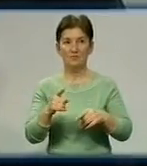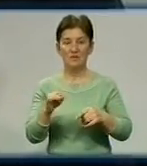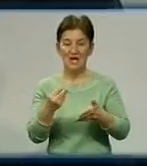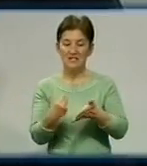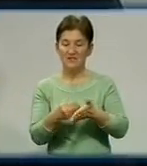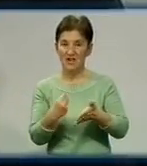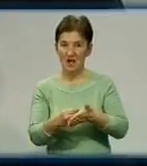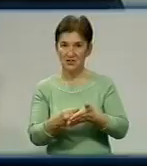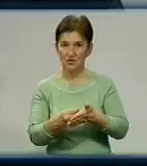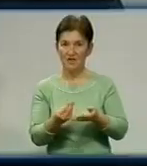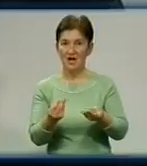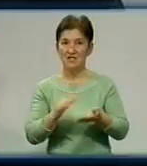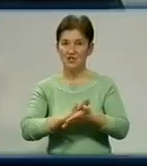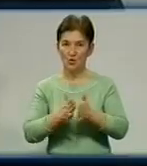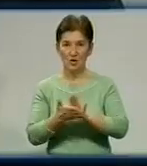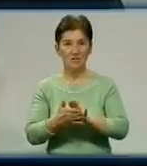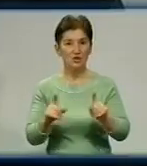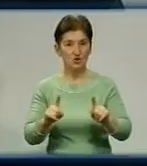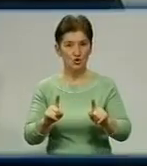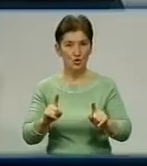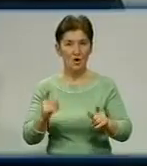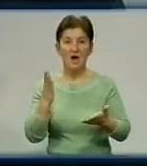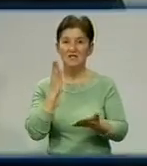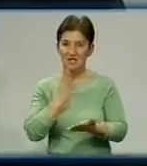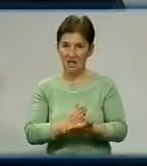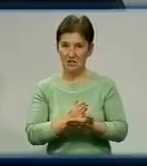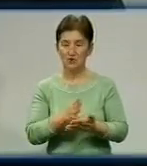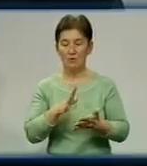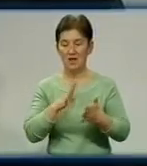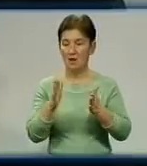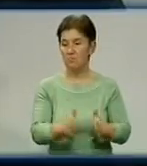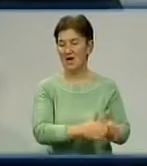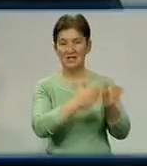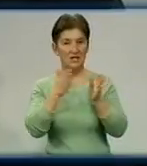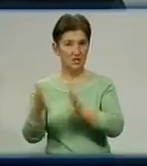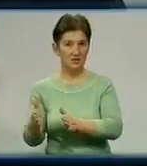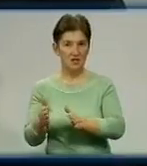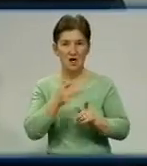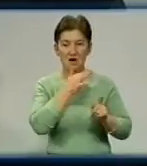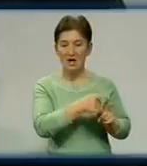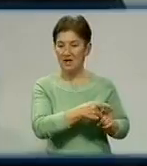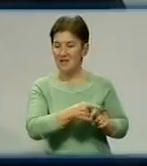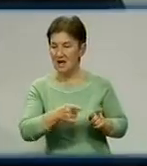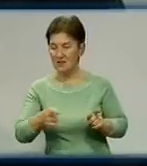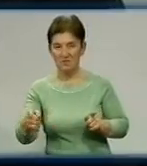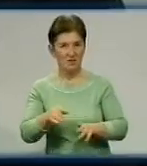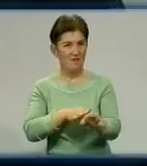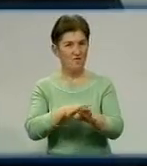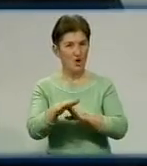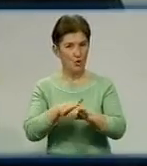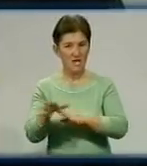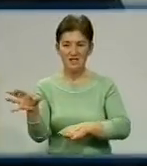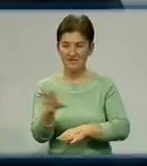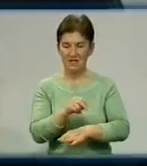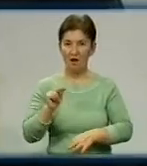ситуацією, яка склалася, було перенесено термін виконання всіх робіт, яке